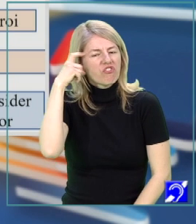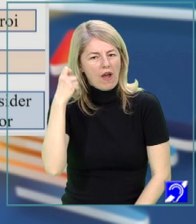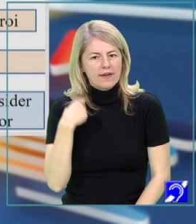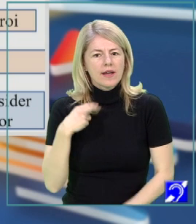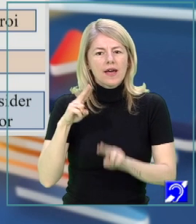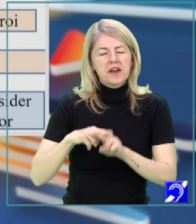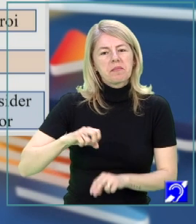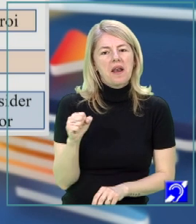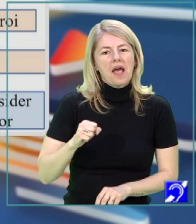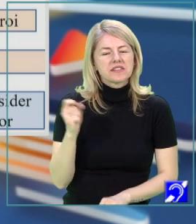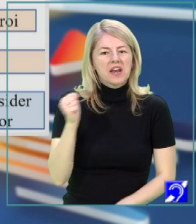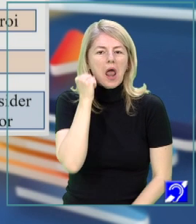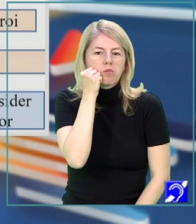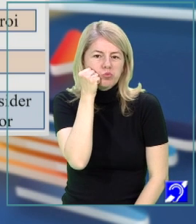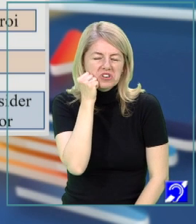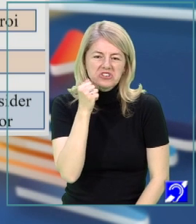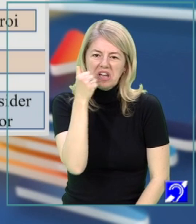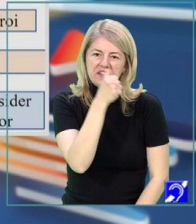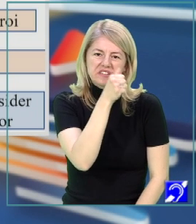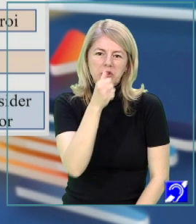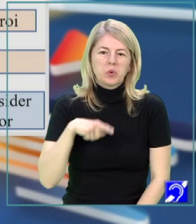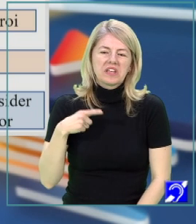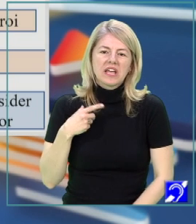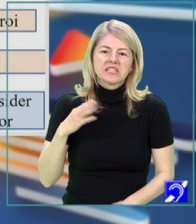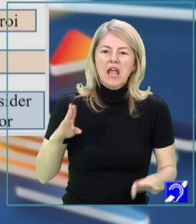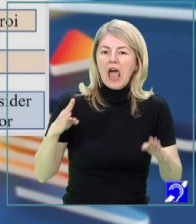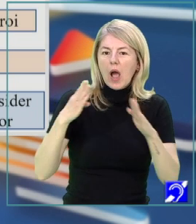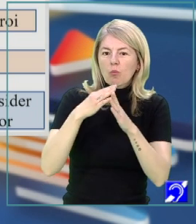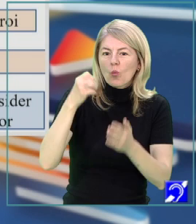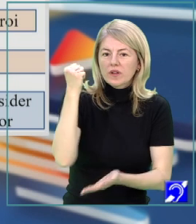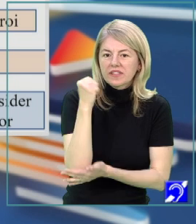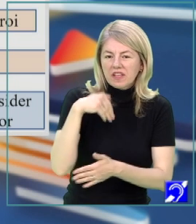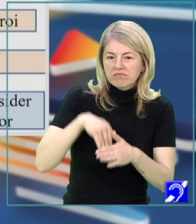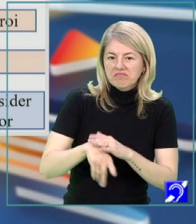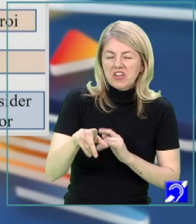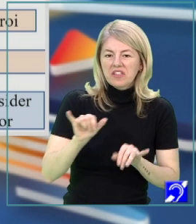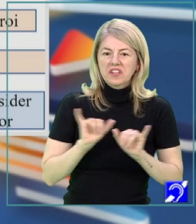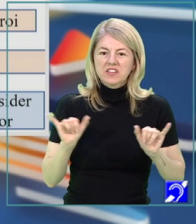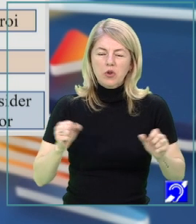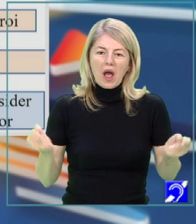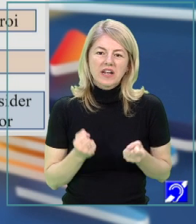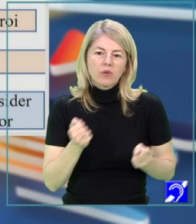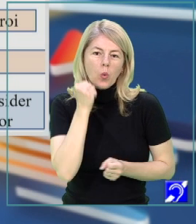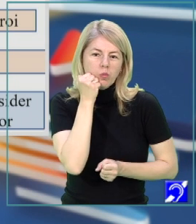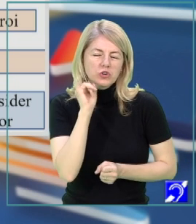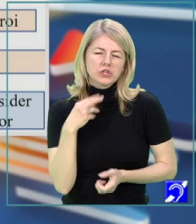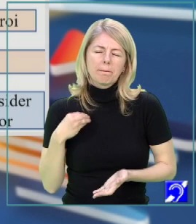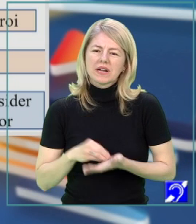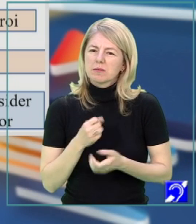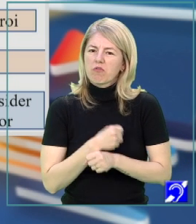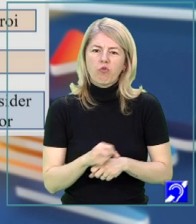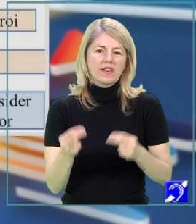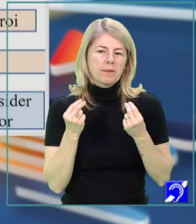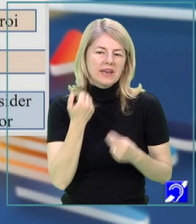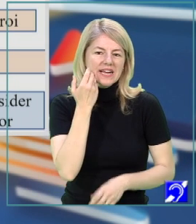bunici la țară. Satul este situat la poalele munților, aici desfășor activități cu bunicul și mă simt foarte